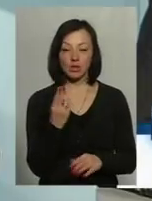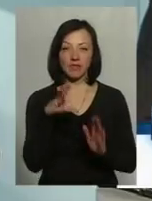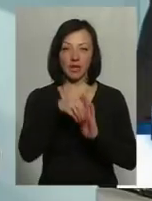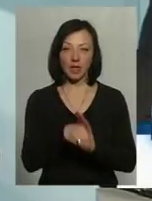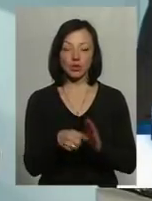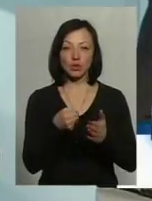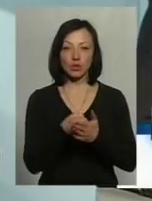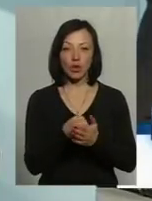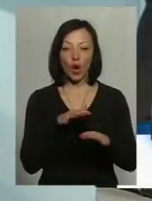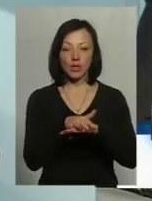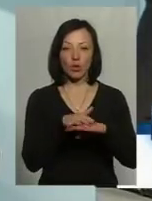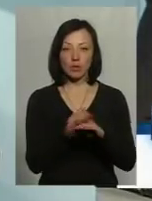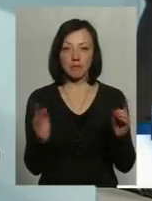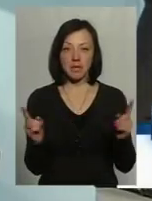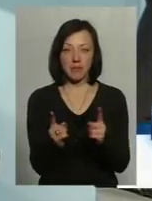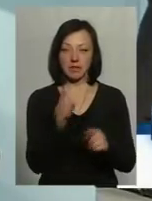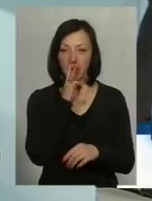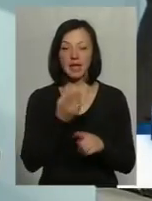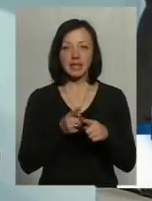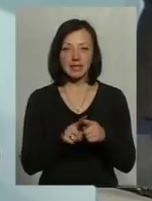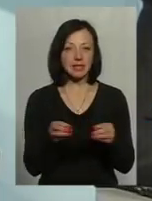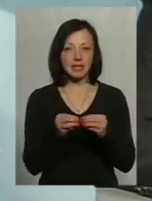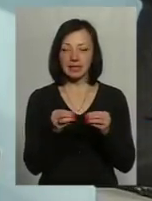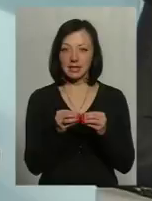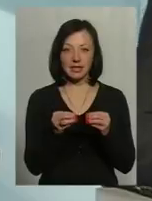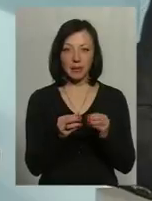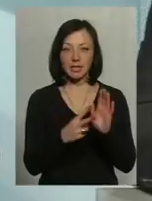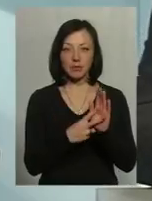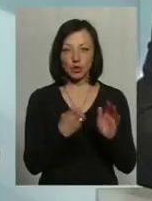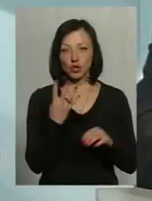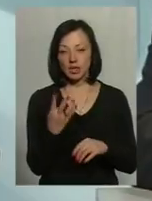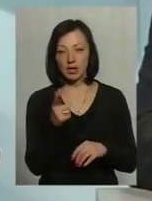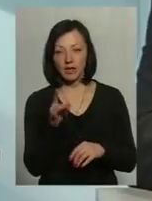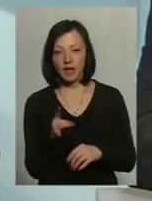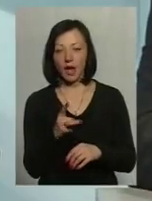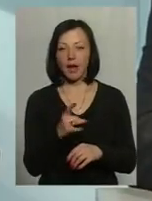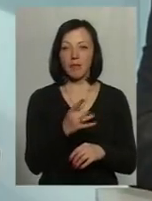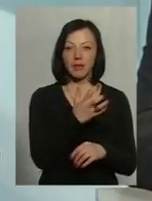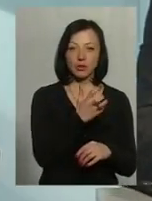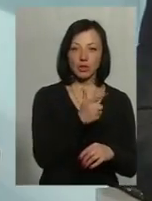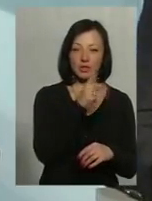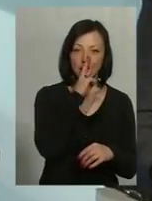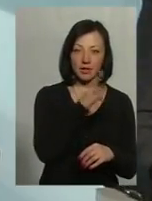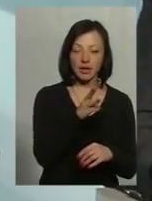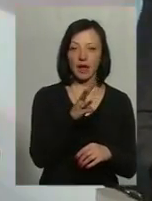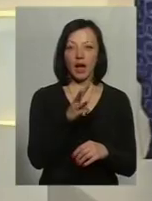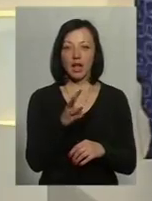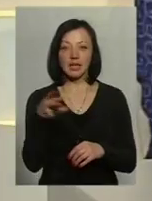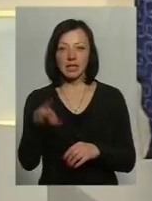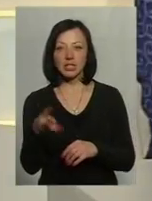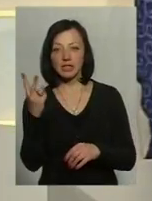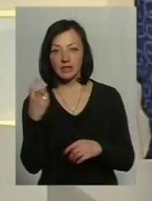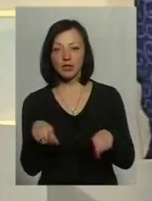з розрахунку мінімальної заробітної плати. Тобто тих самих 704, чи він виплачує людині 500 гривень заробітної плати, чи 3200,